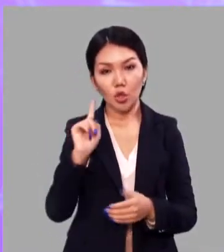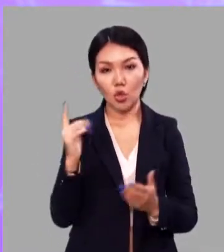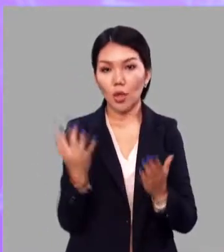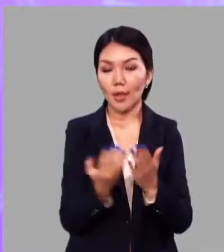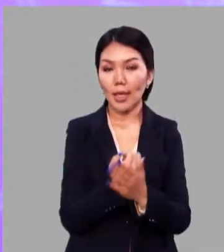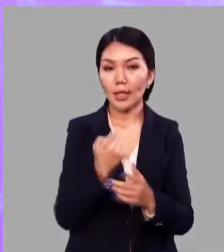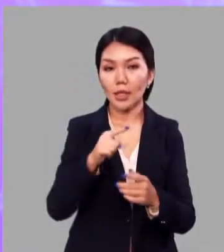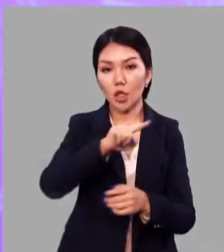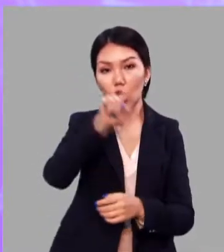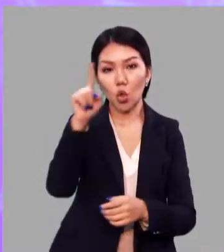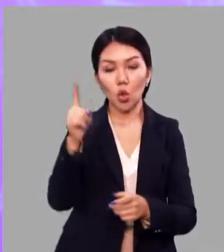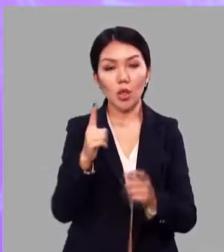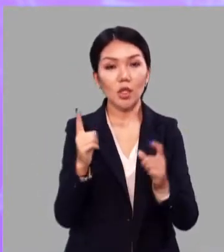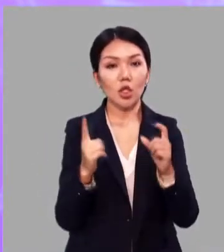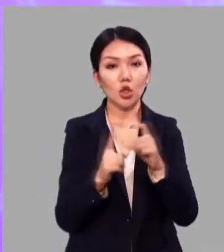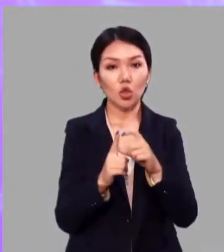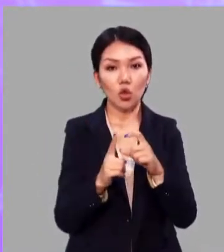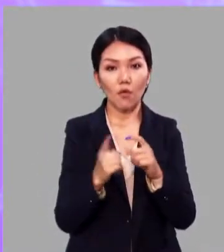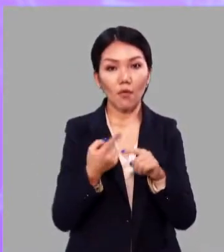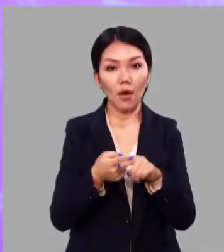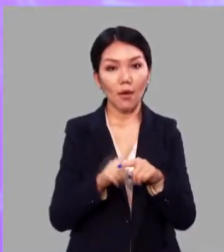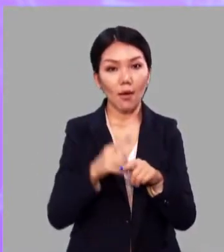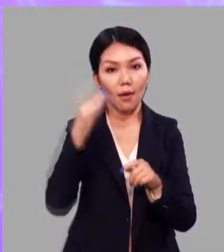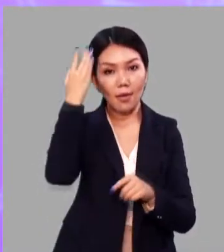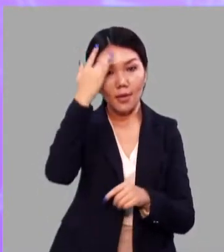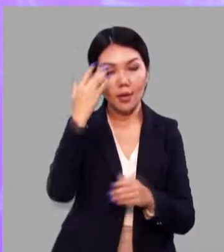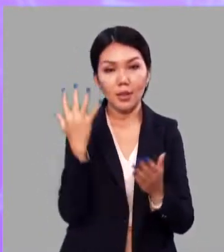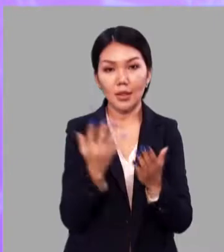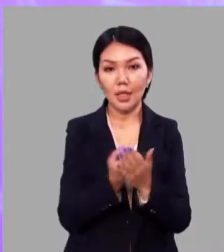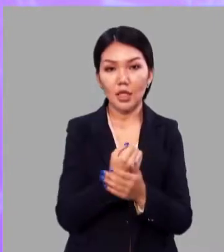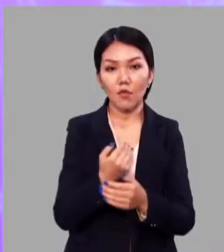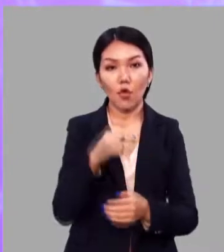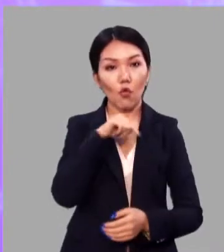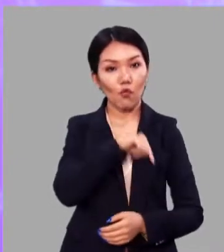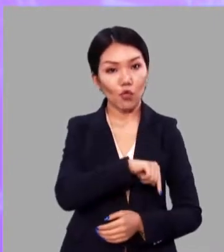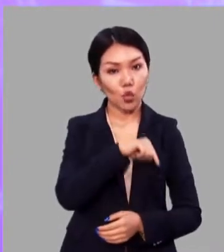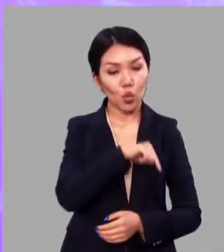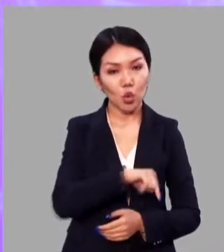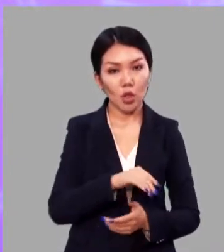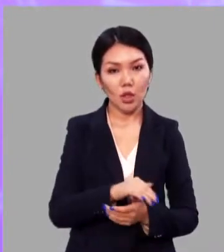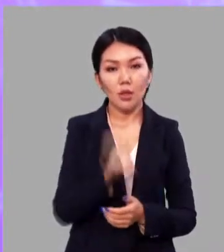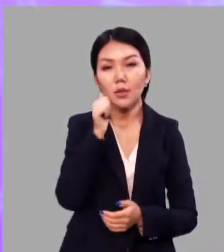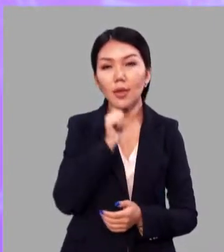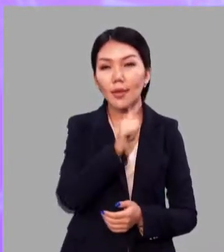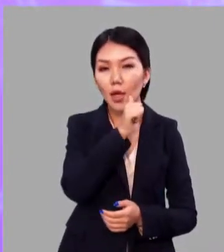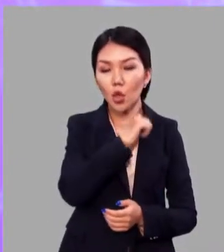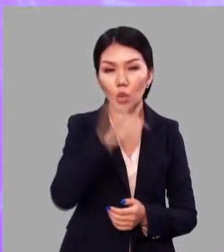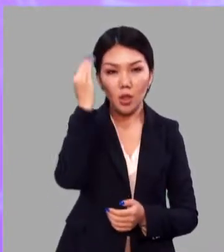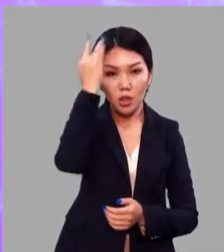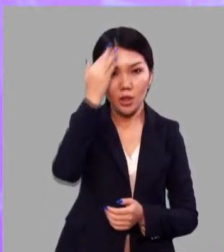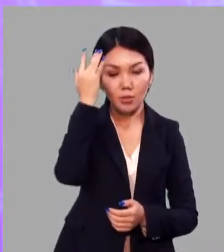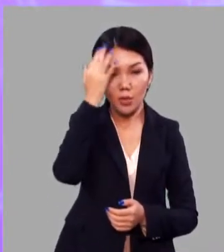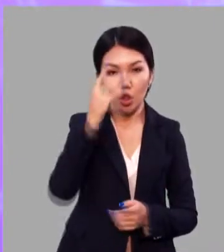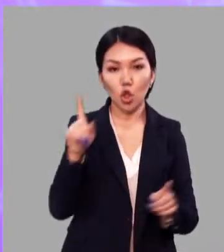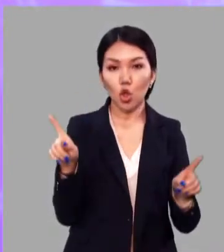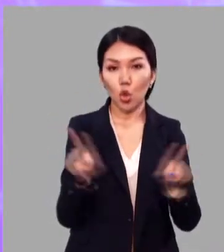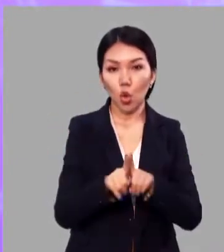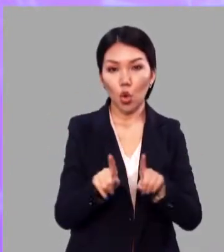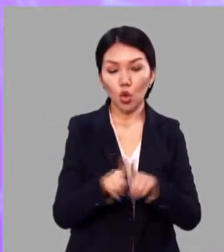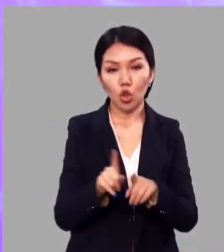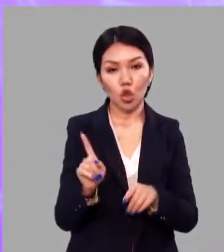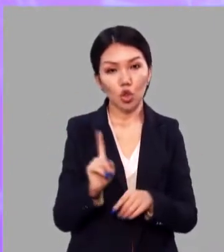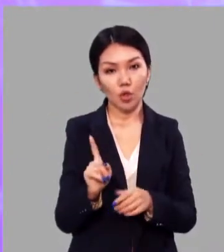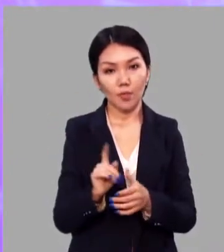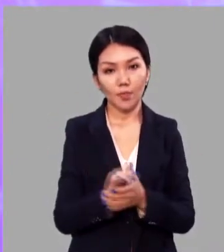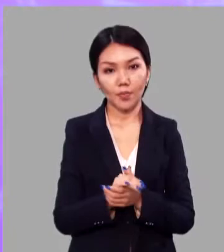корень слова – это значит найти его внутренний затаённый смысл, то